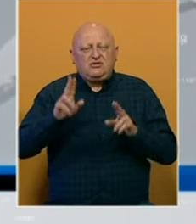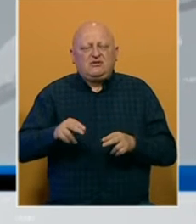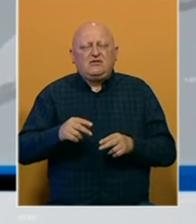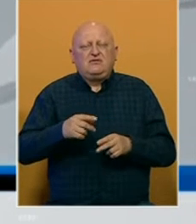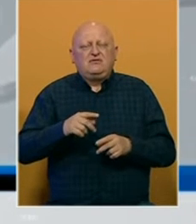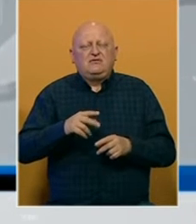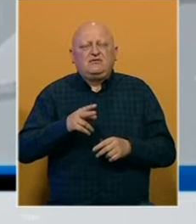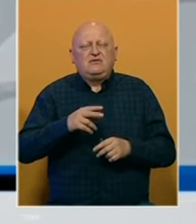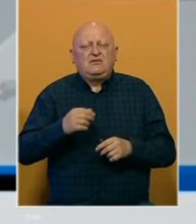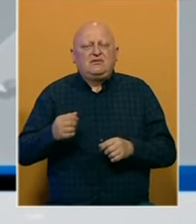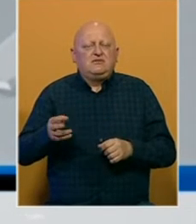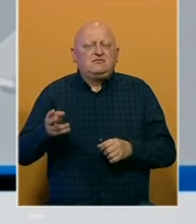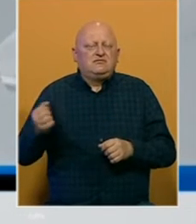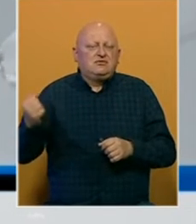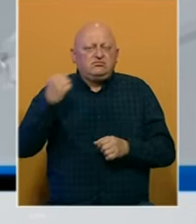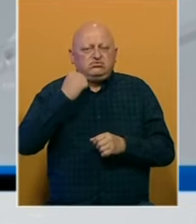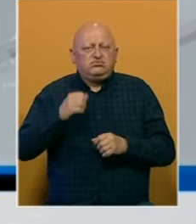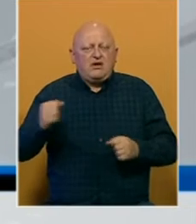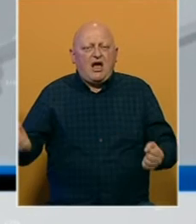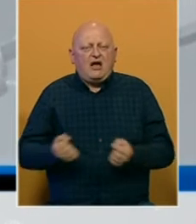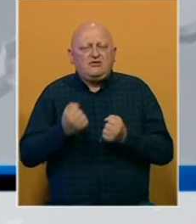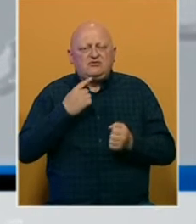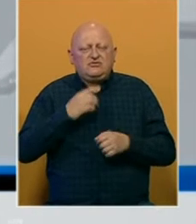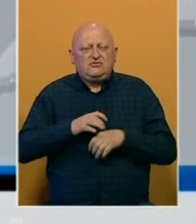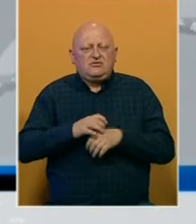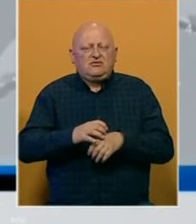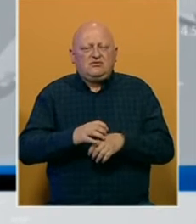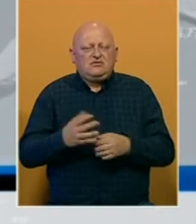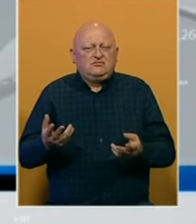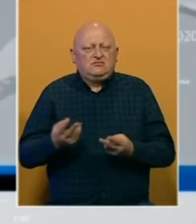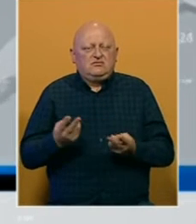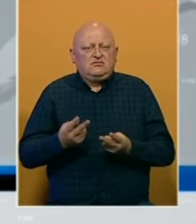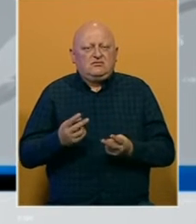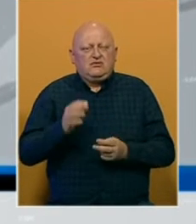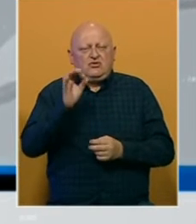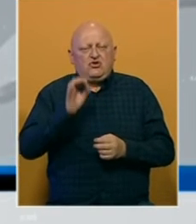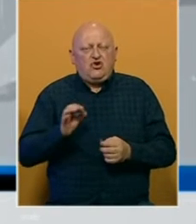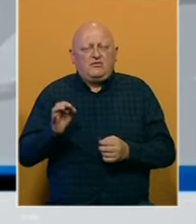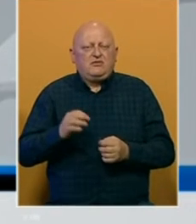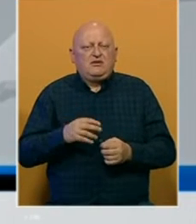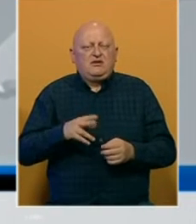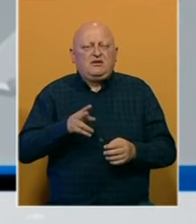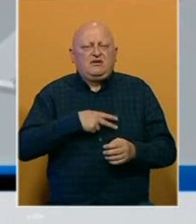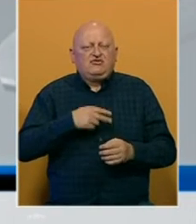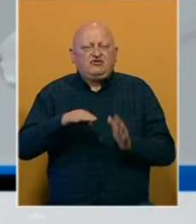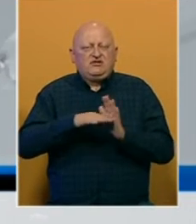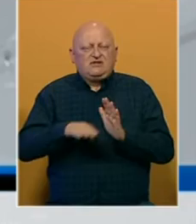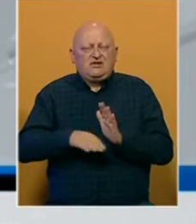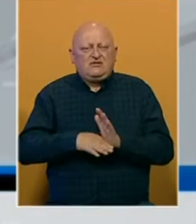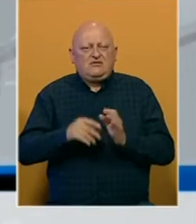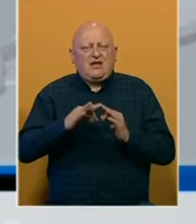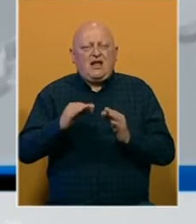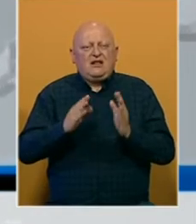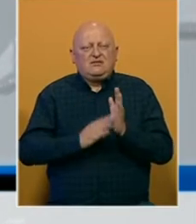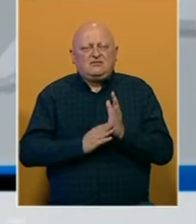određene kriminalne aktivnosti koje se mogu podvesti pod norme krivičnog zakona. Alisa